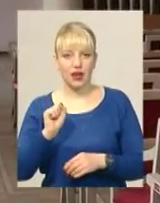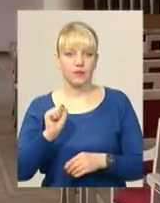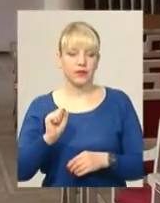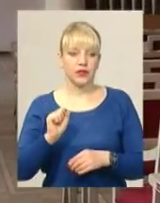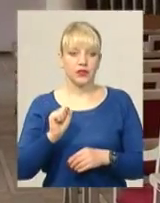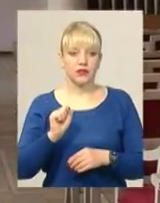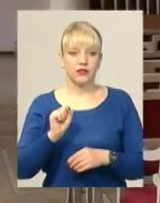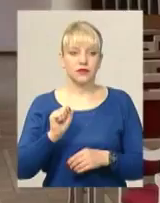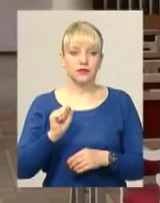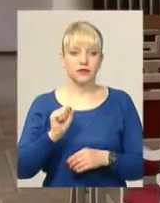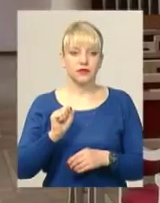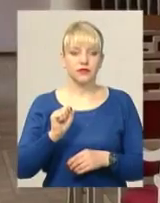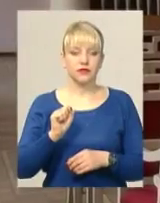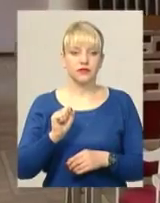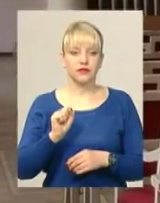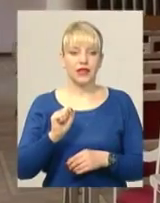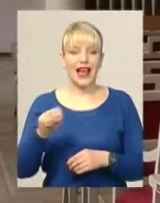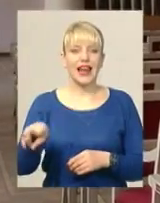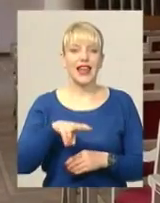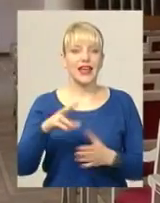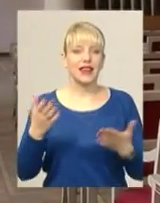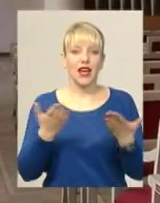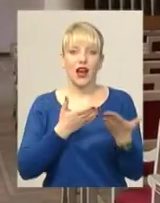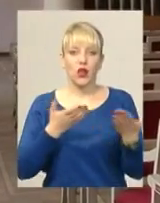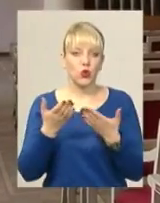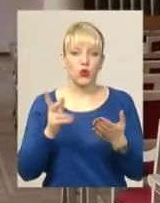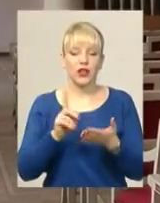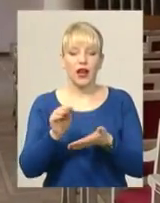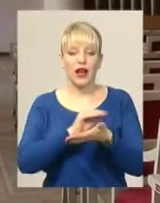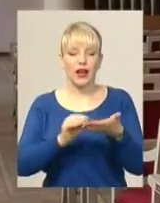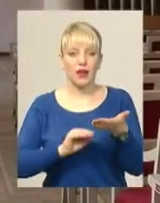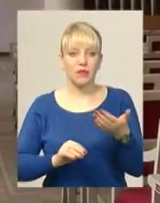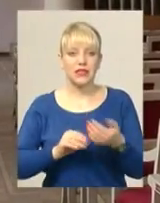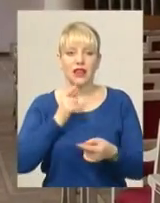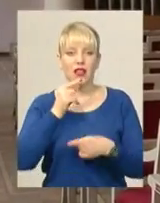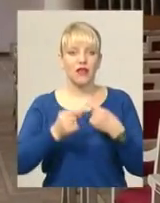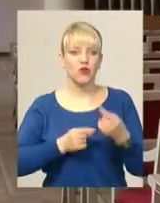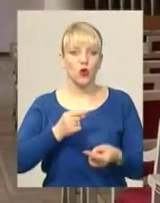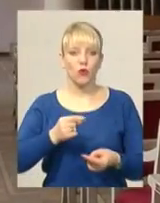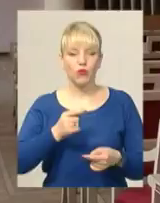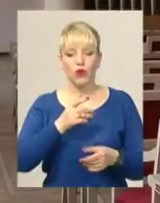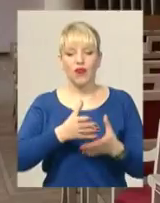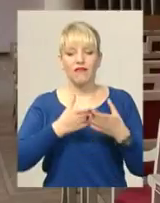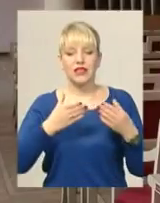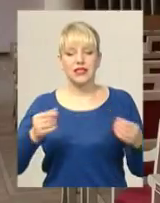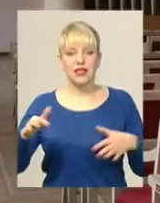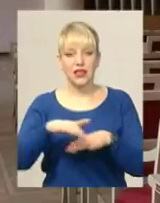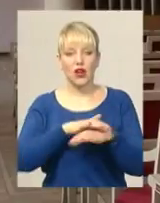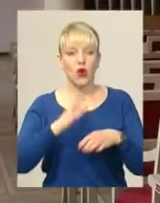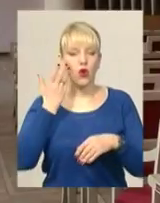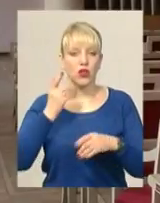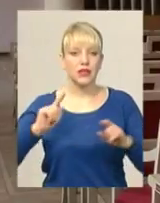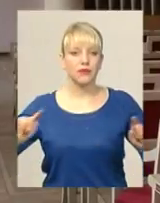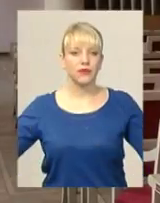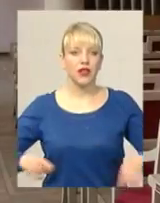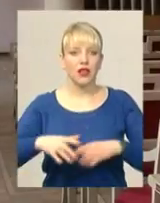європейською літературою, яка, власне, писалася в добу весни народів, коли зароджувалися європейські нації, ті, які ми